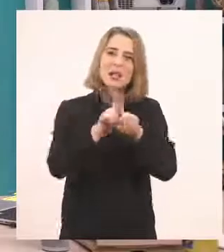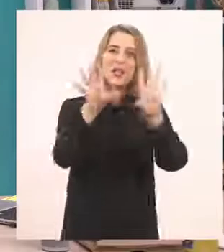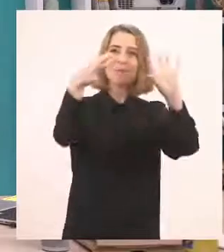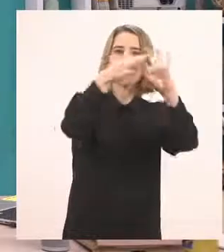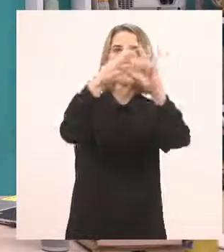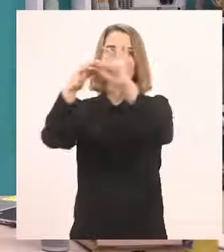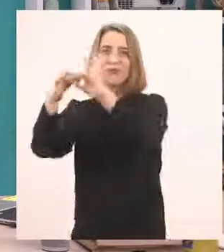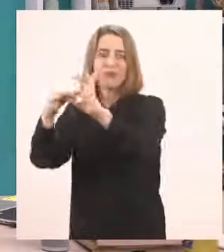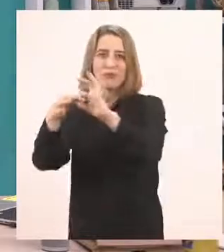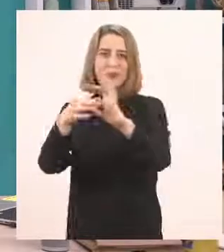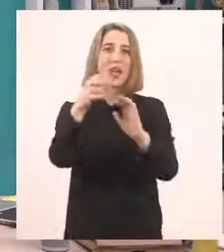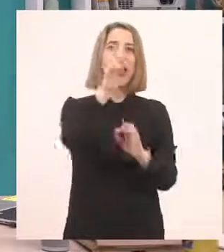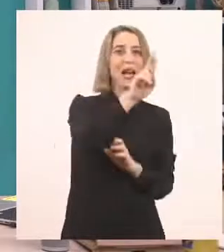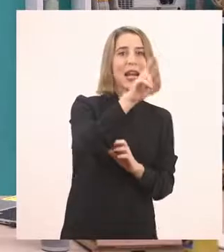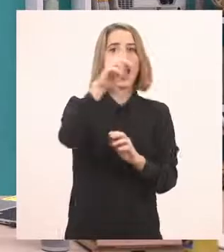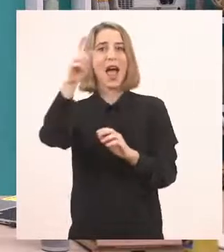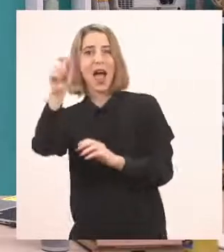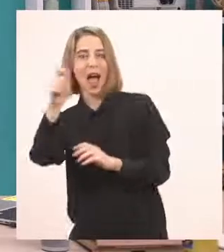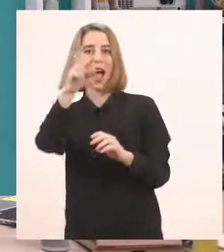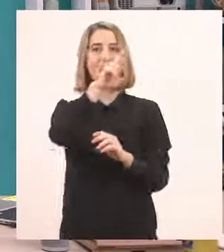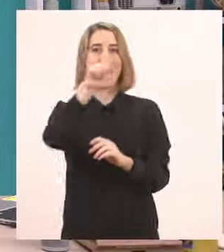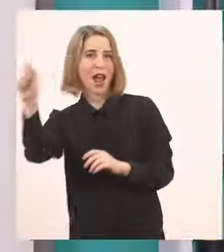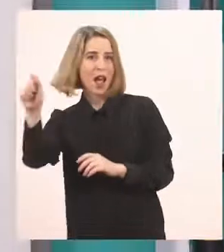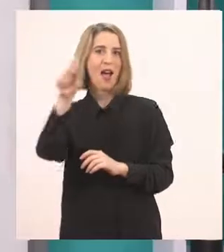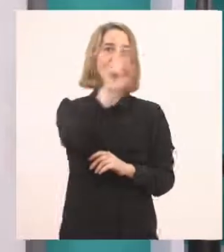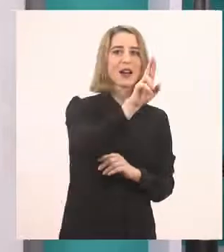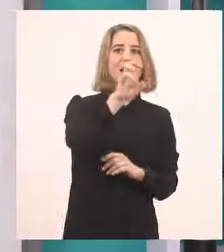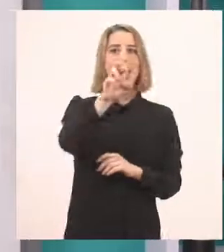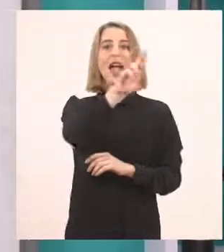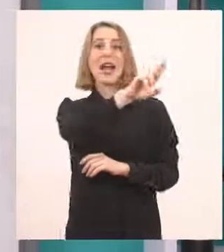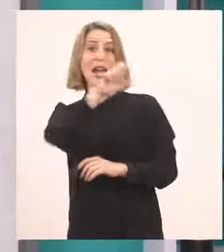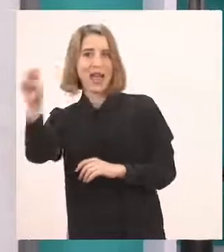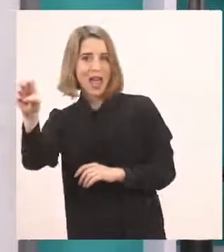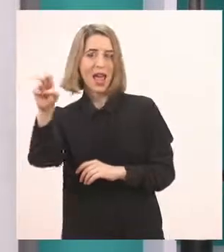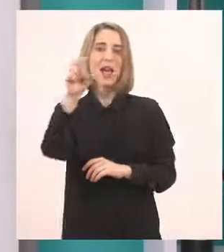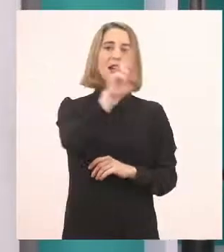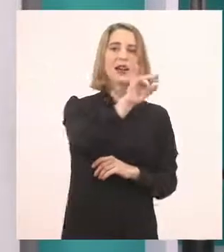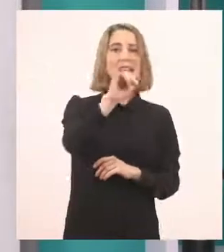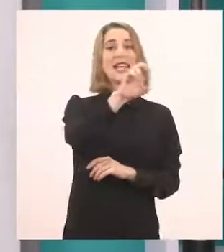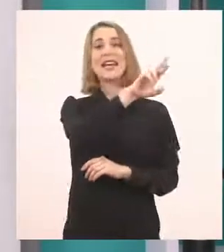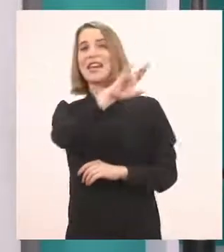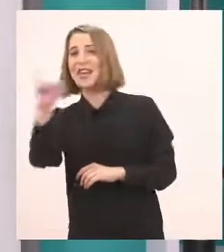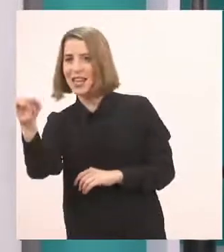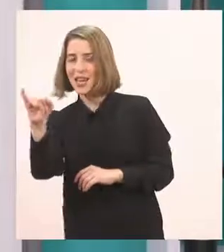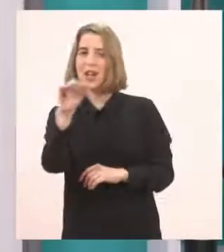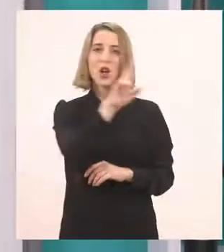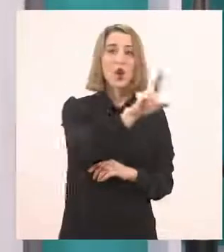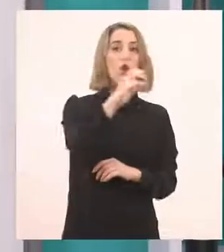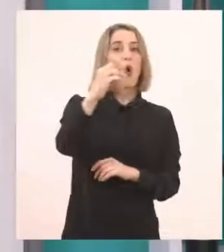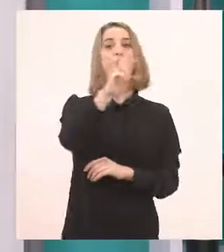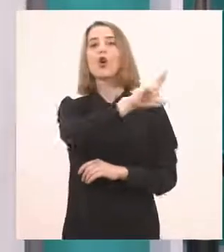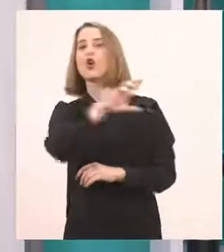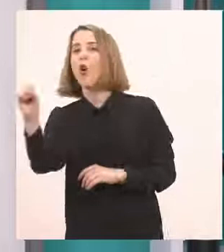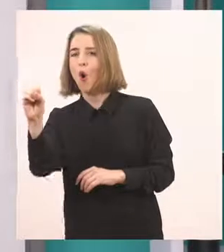ρ. Και άκου μου κάνει ρα. Ρ, ε, ρε. Ρ, ι, ρι. Ρ, ο,